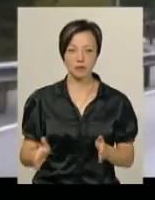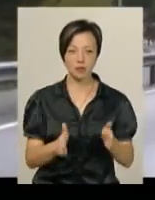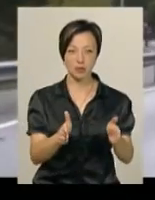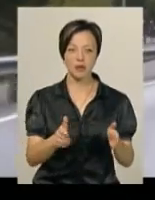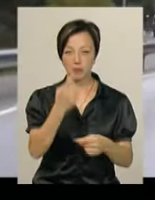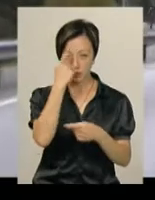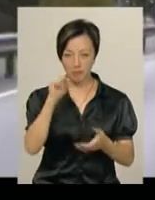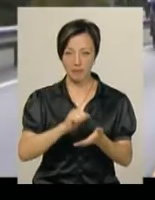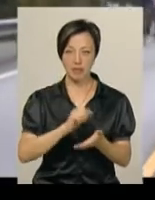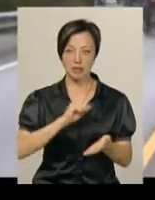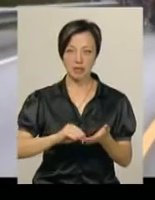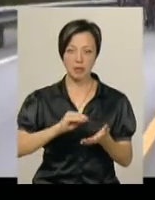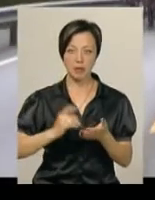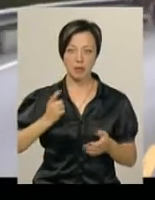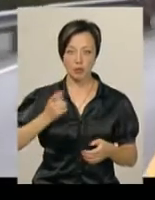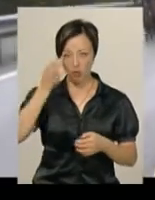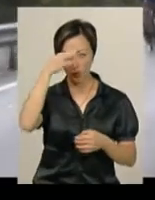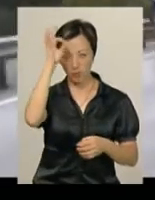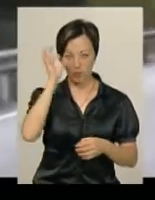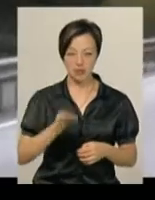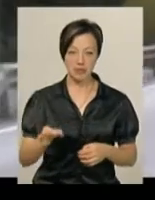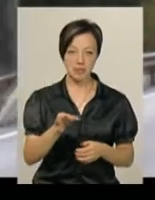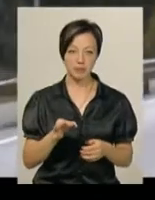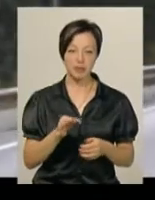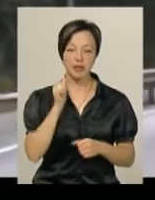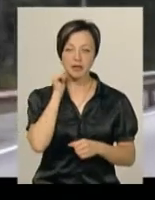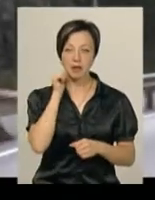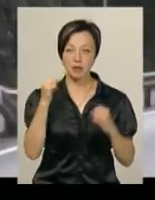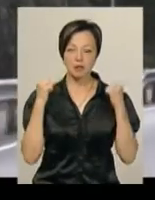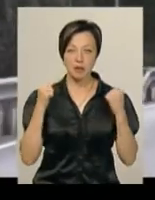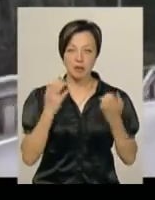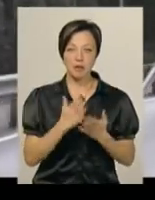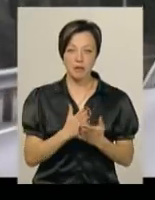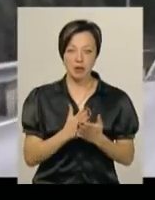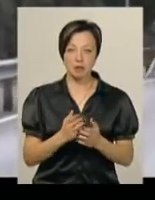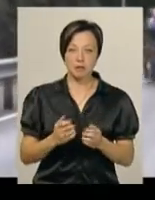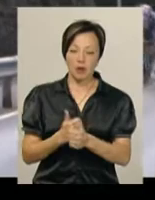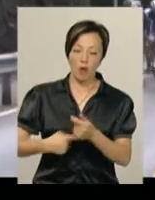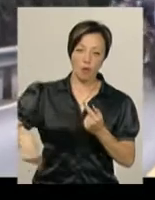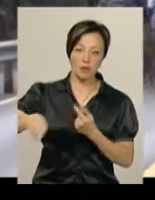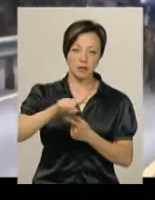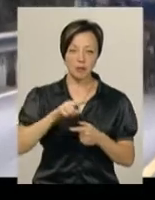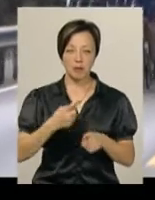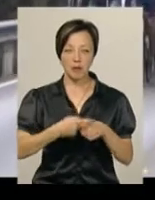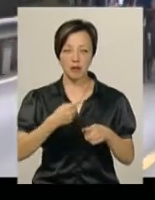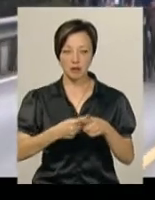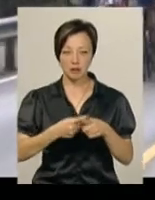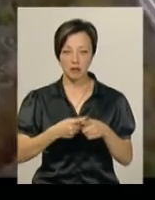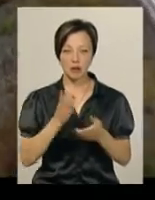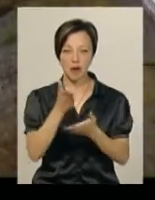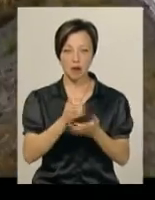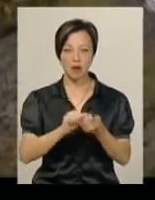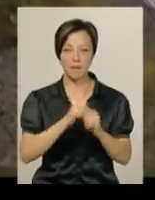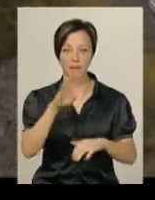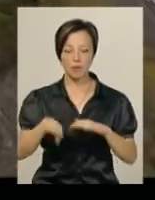повідомив прессекретар патрульної поліції області Роман Мартинюк. Завтра спортсмени матимуть заїзд на об'їздній дорозі від перехрестя в напрямку Кам